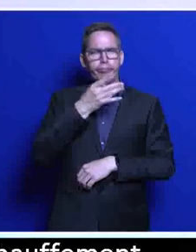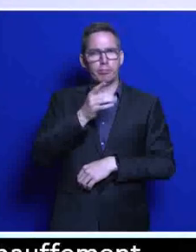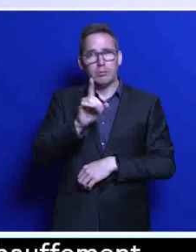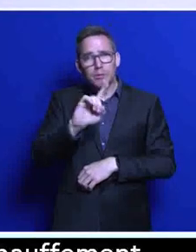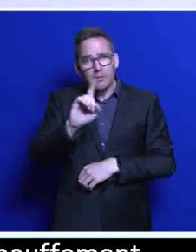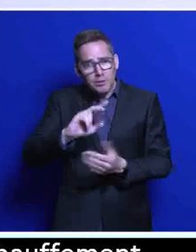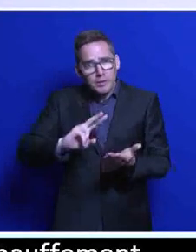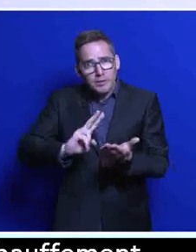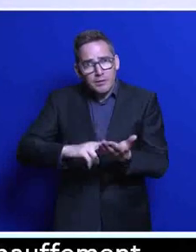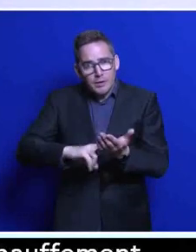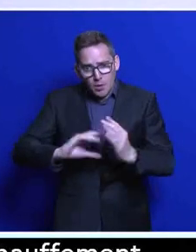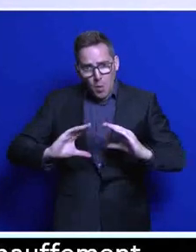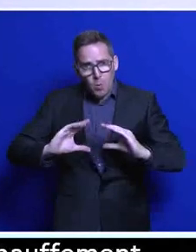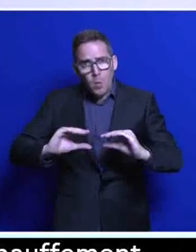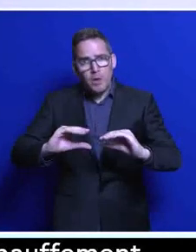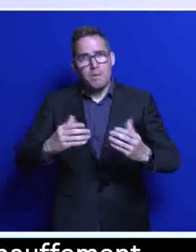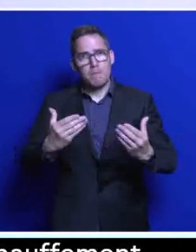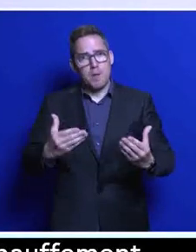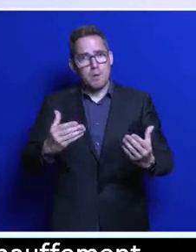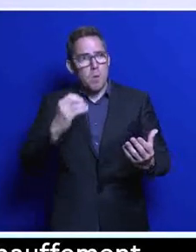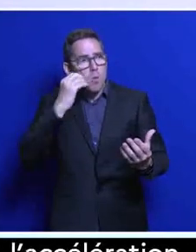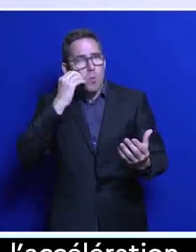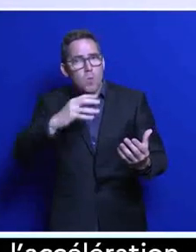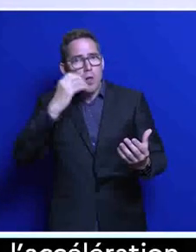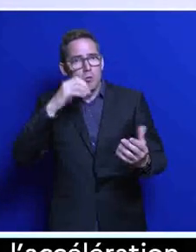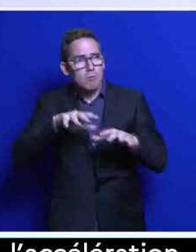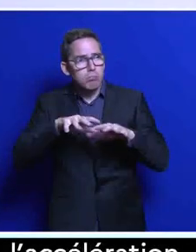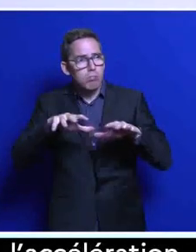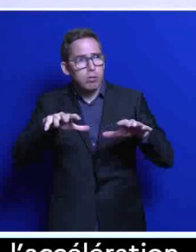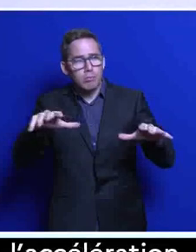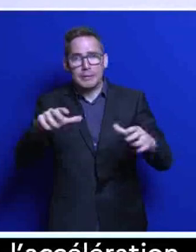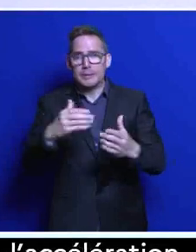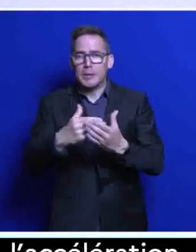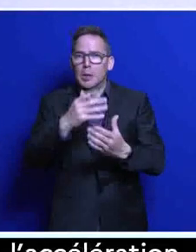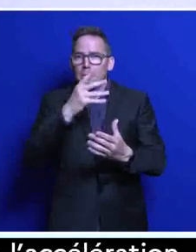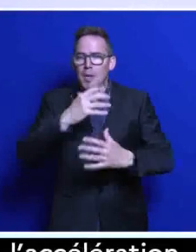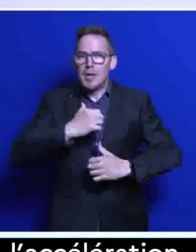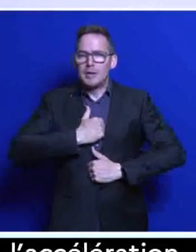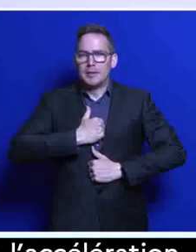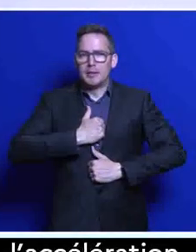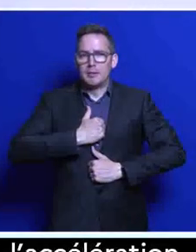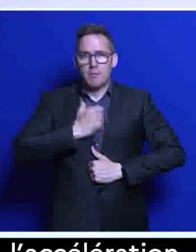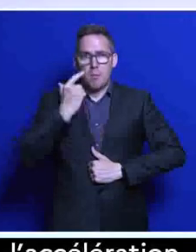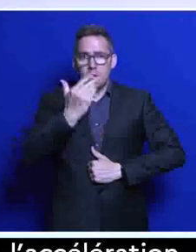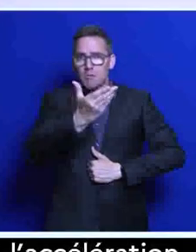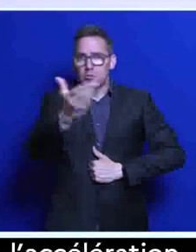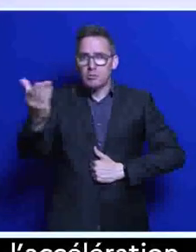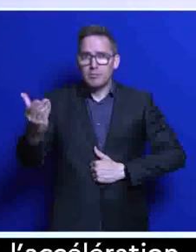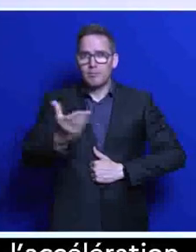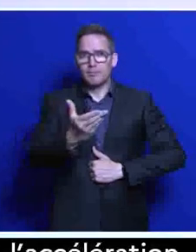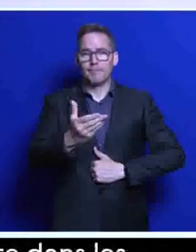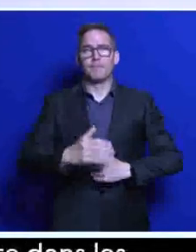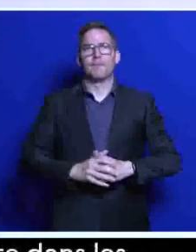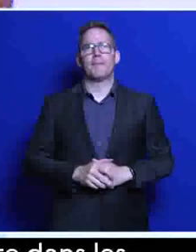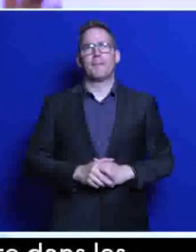réalité humaine que nous vivons au quotidien et qui est insupportable pour chacun d'entre nous.